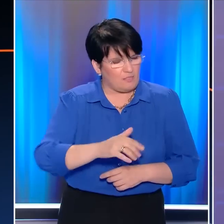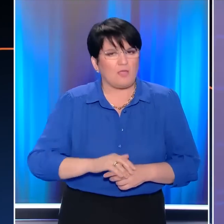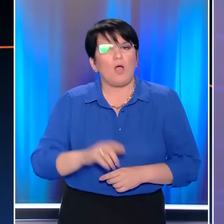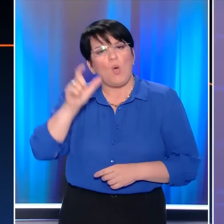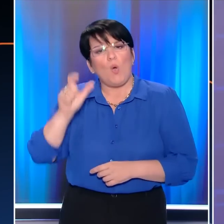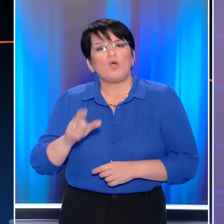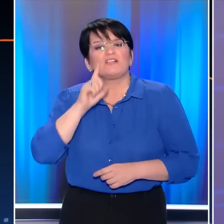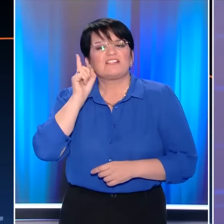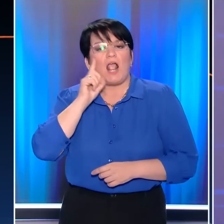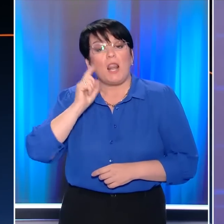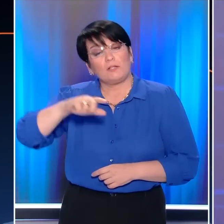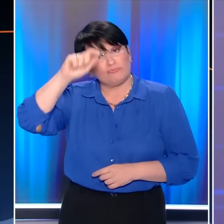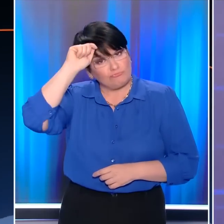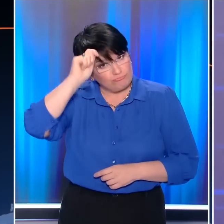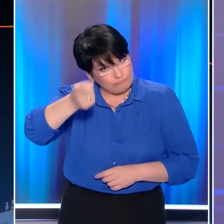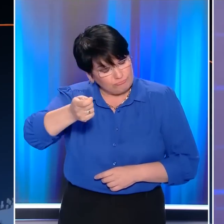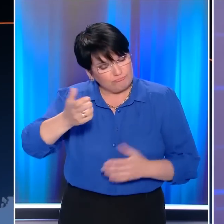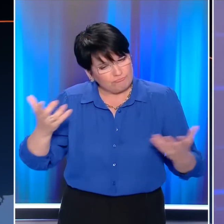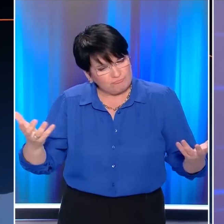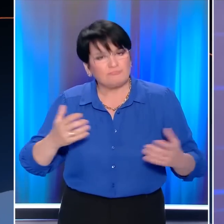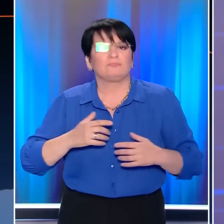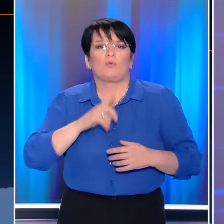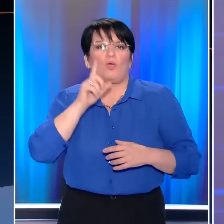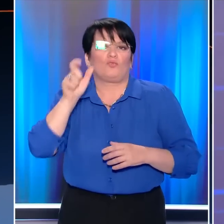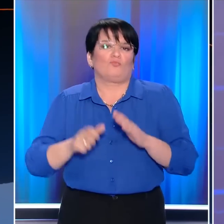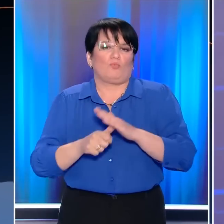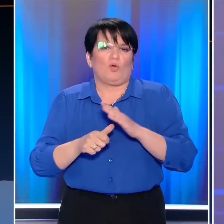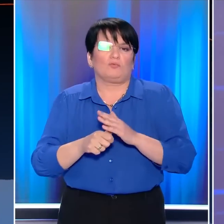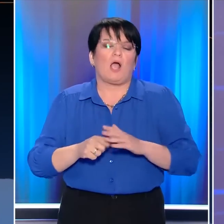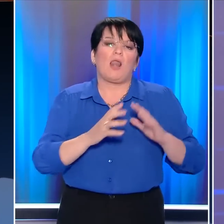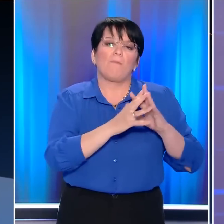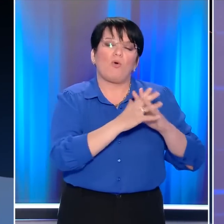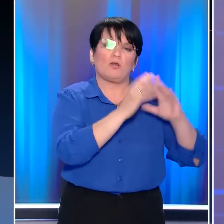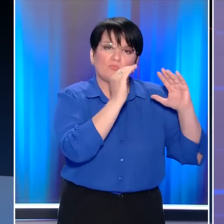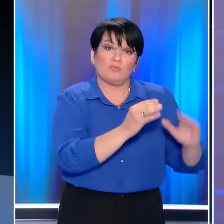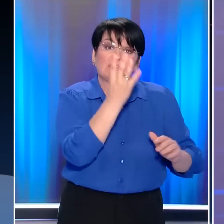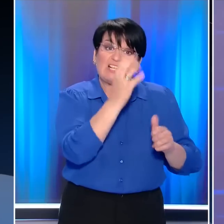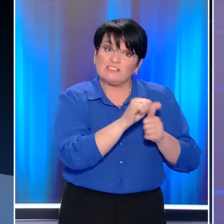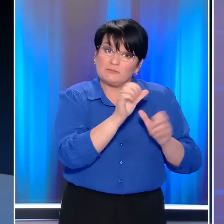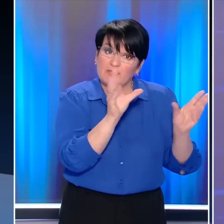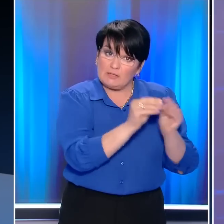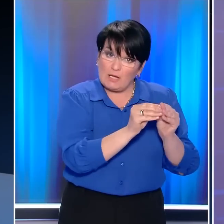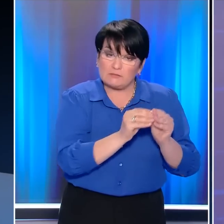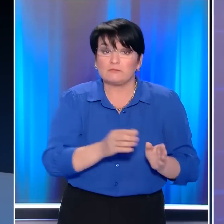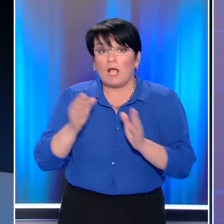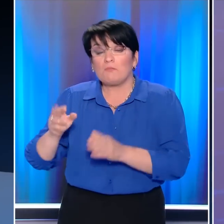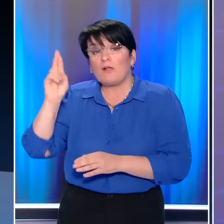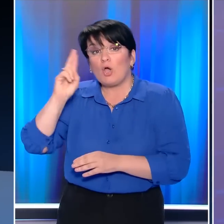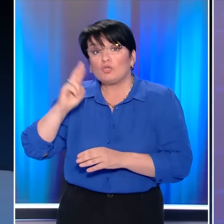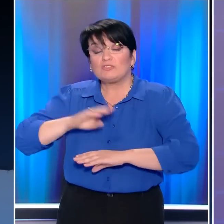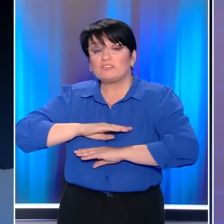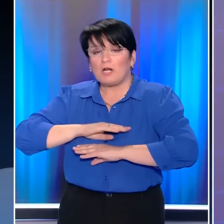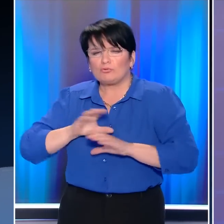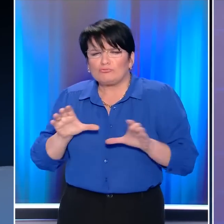Βολοντίμιρ Ζελένσκι χαιρέτησε την απόφαση ενώ ο πόλεμος μένεται και κλείνει σήμερα τέσσερις μήνες με τις ρωσικές δυνάμεις να